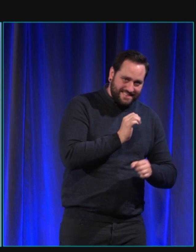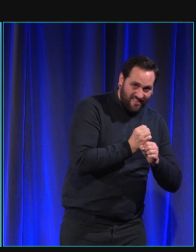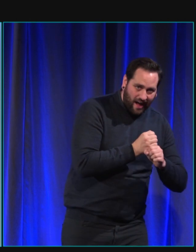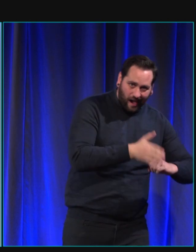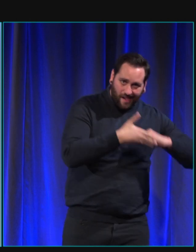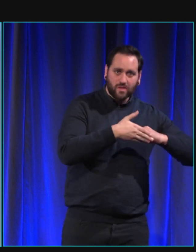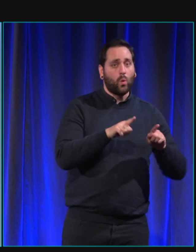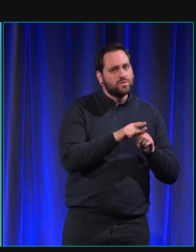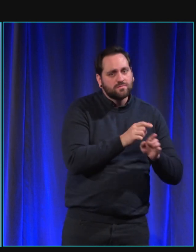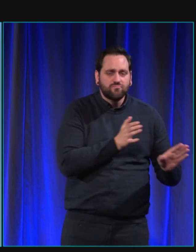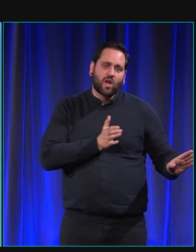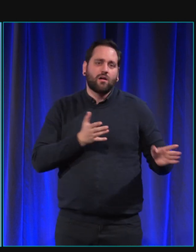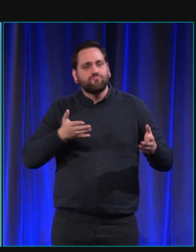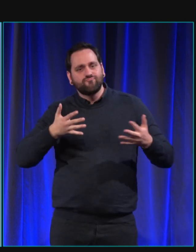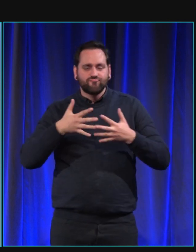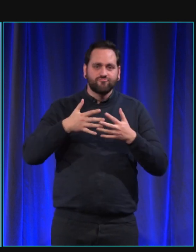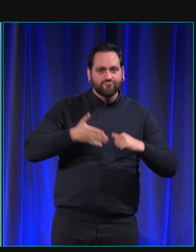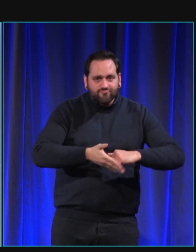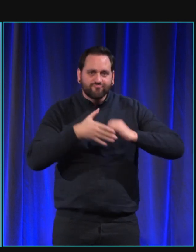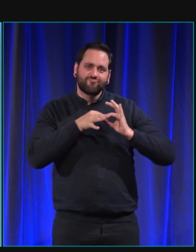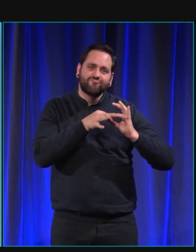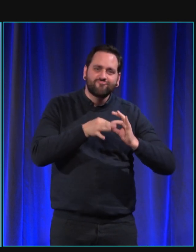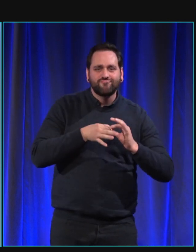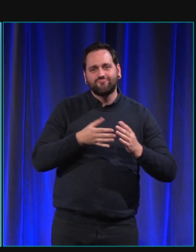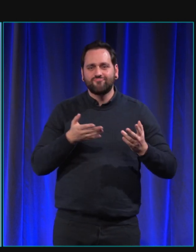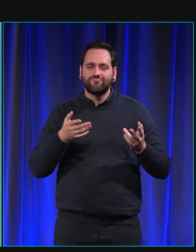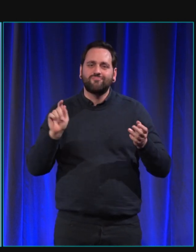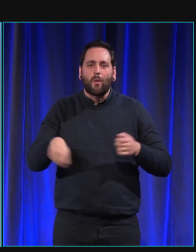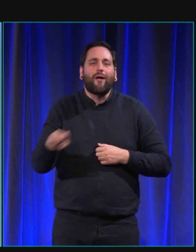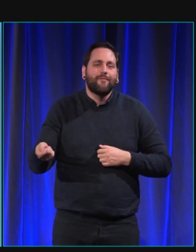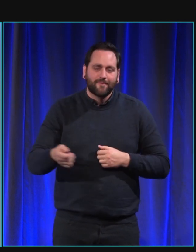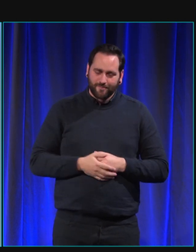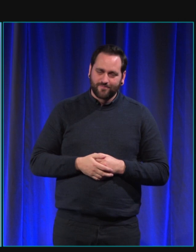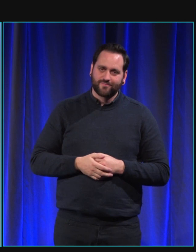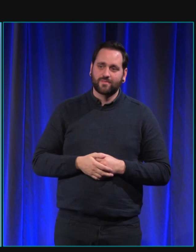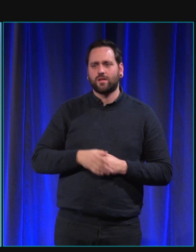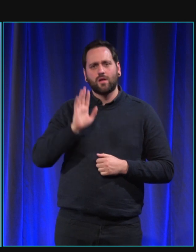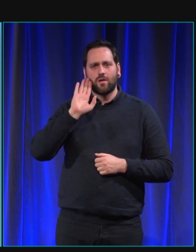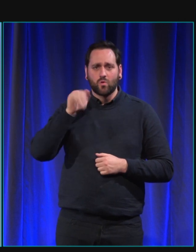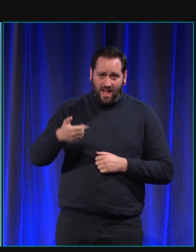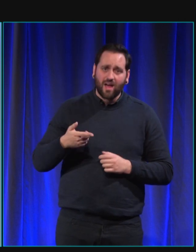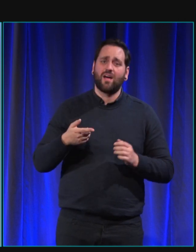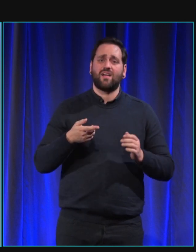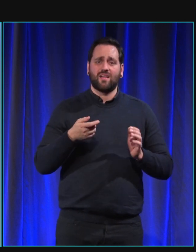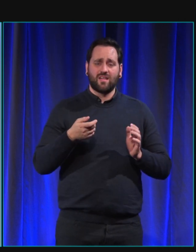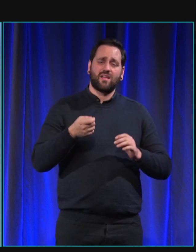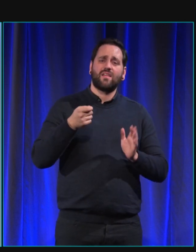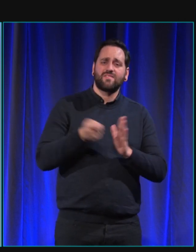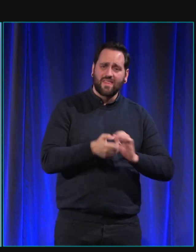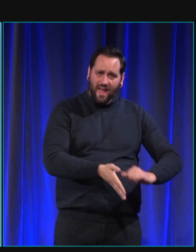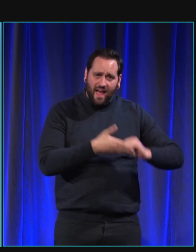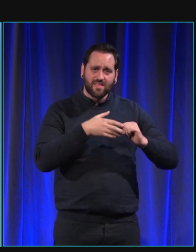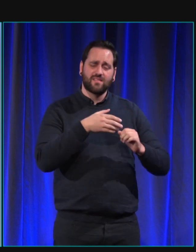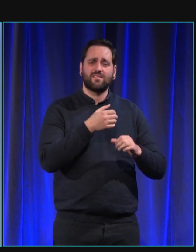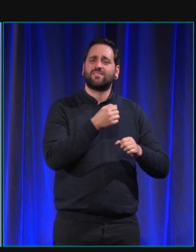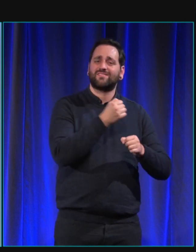très attention, comme on le fait pour l'humain, à accorder des temps de pause dans le travail du chien. Ce n pas pour rien que chez l'humain, on a instauré un